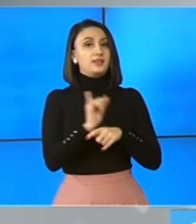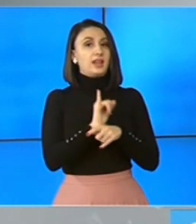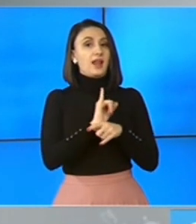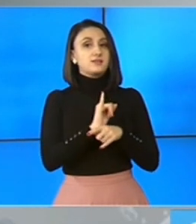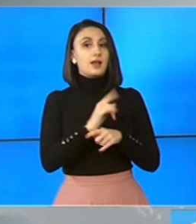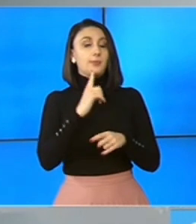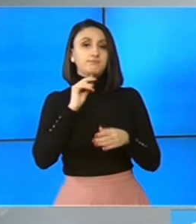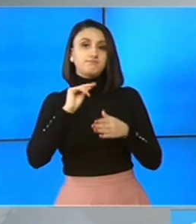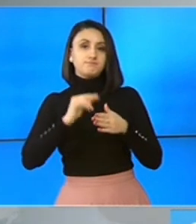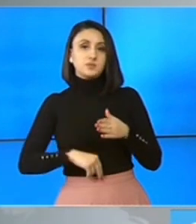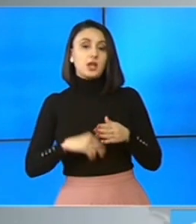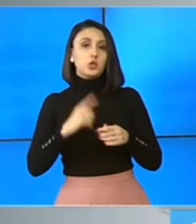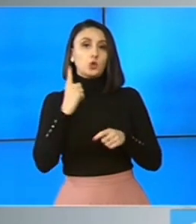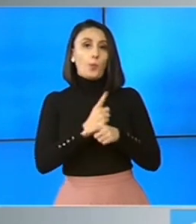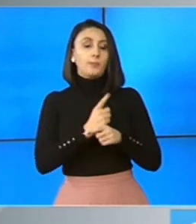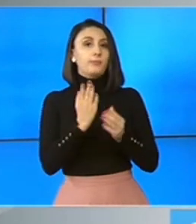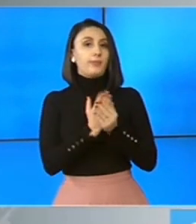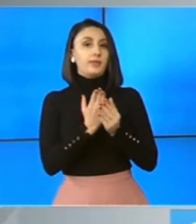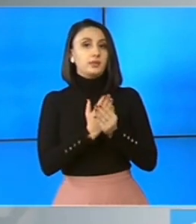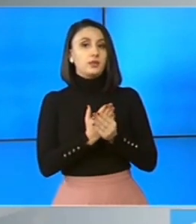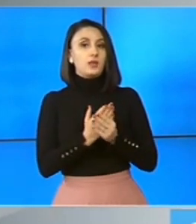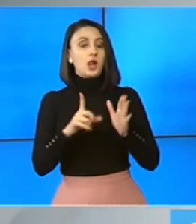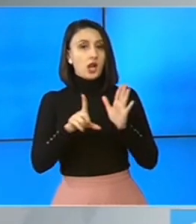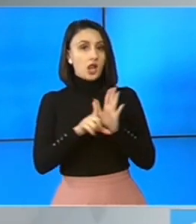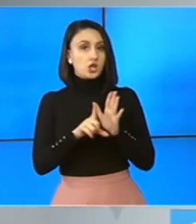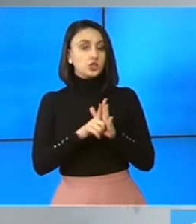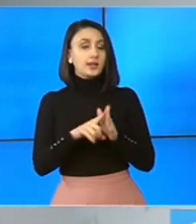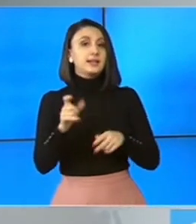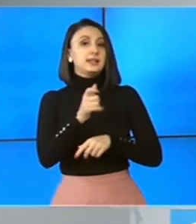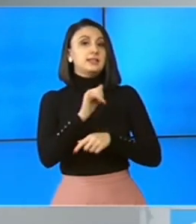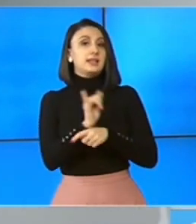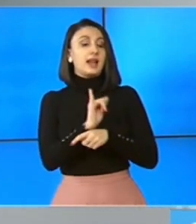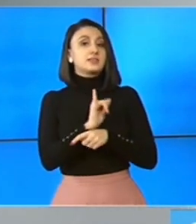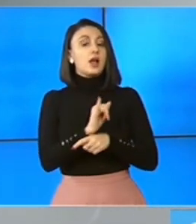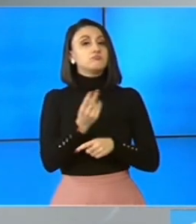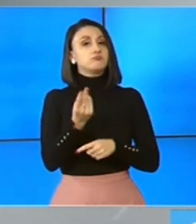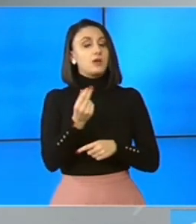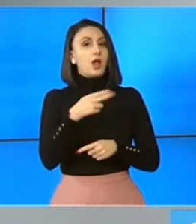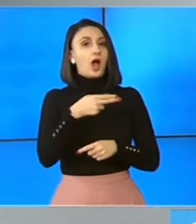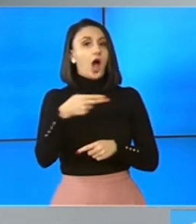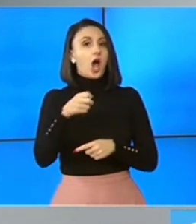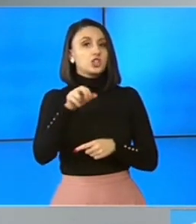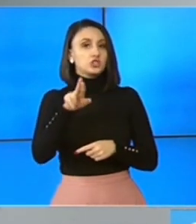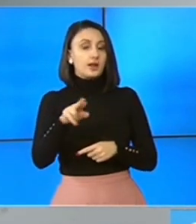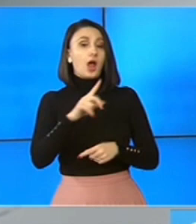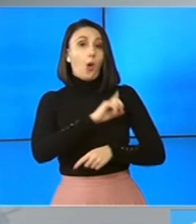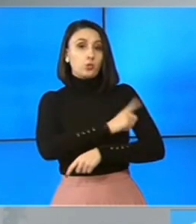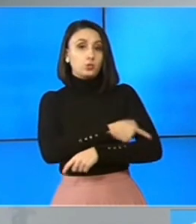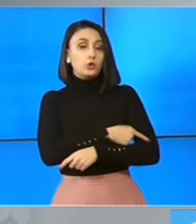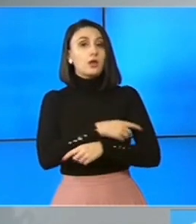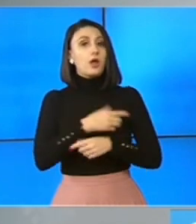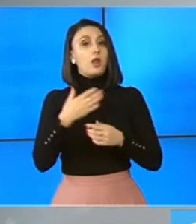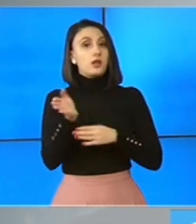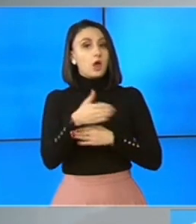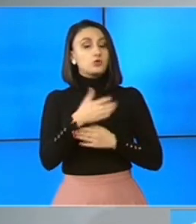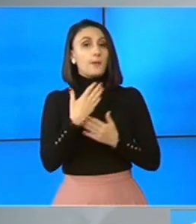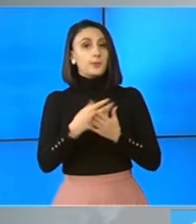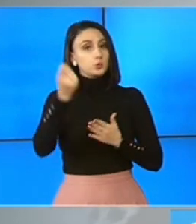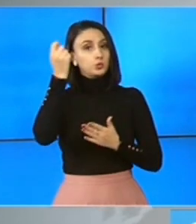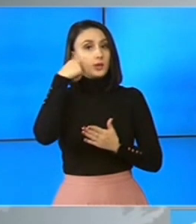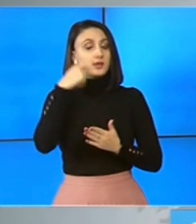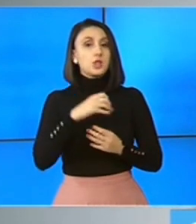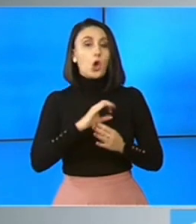Avizare Acte Normative, Direcția Contencios, Direcția Resurse Umane, Direcția Economică, Autoritatea Națională pentru Cetățenie,